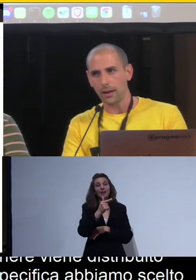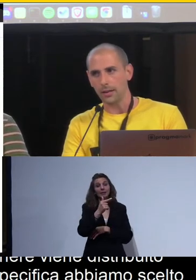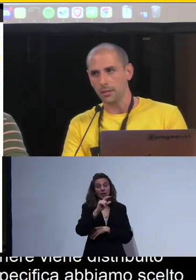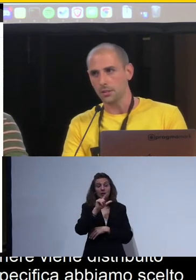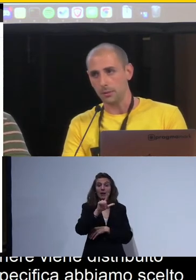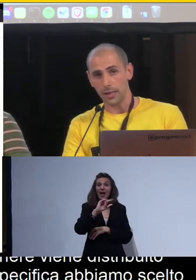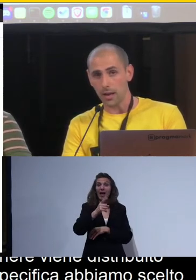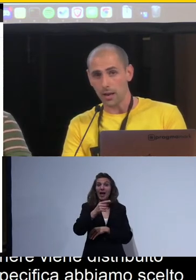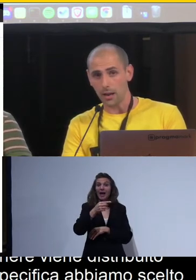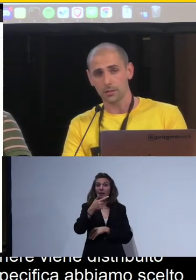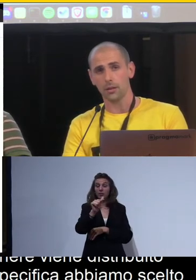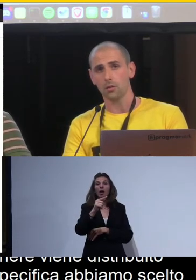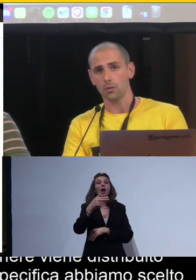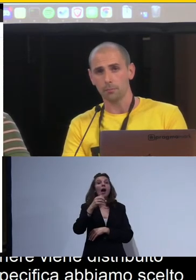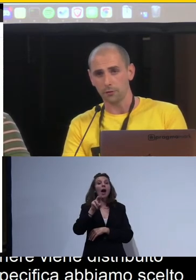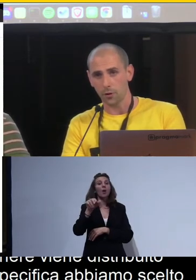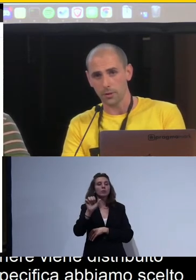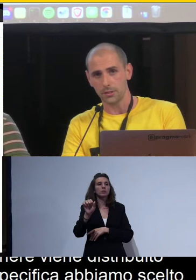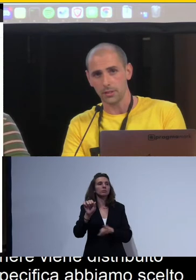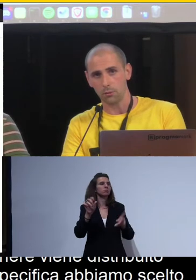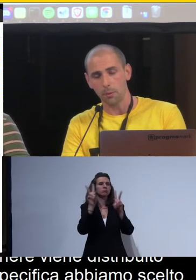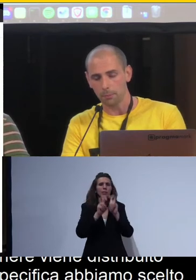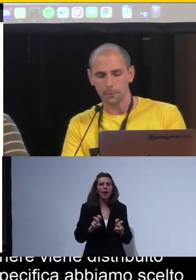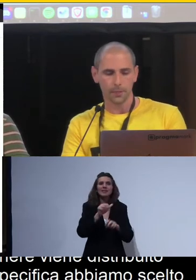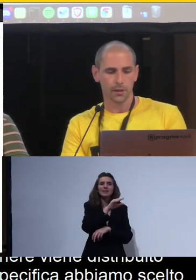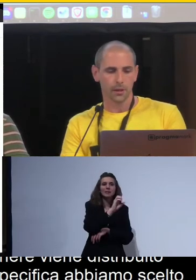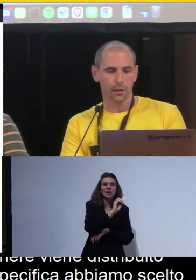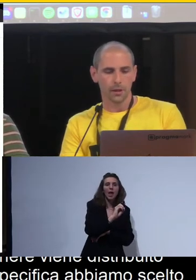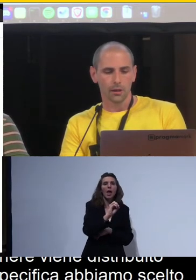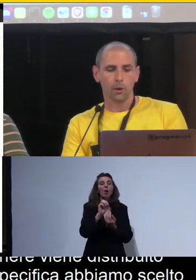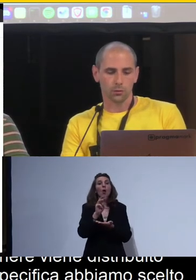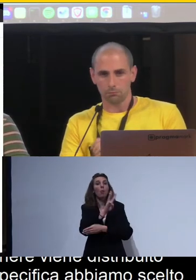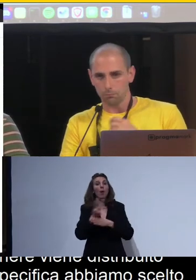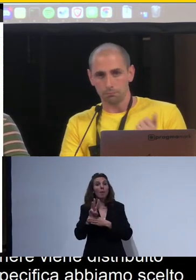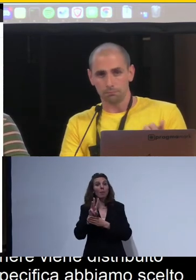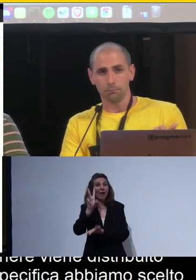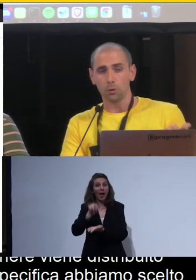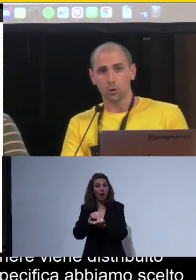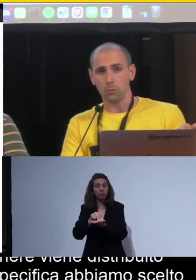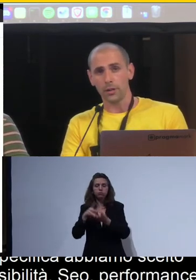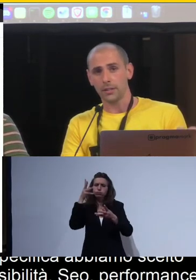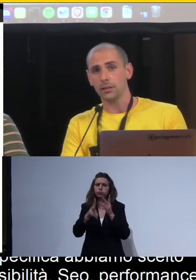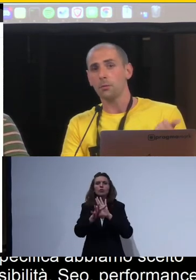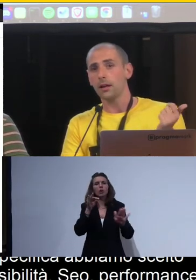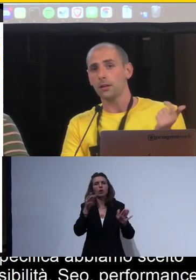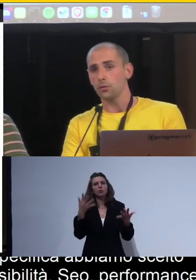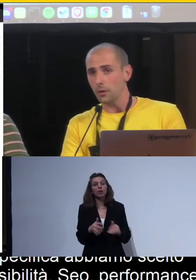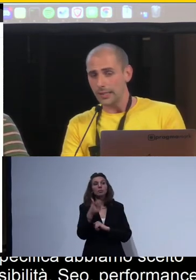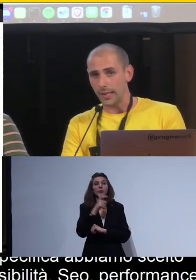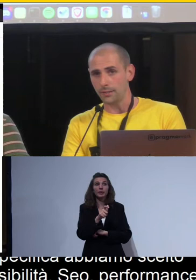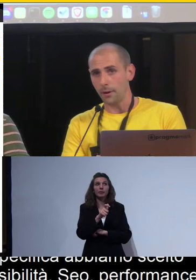l'analisi di accessibilità SEO, performance di web app in quanto molto comune sia da riga di